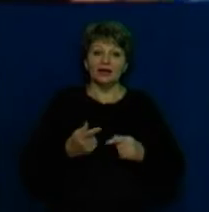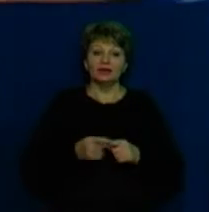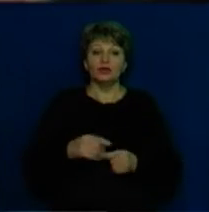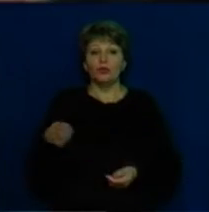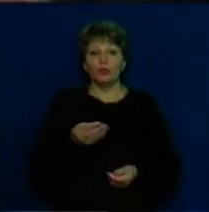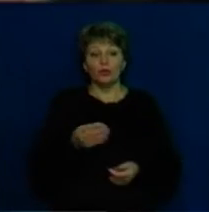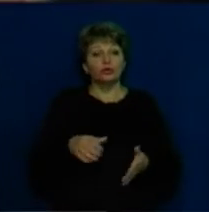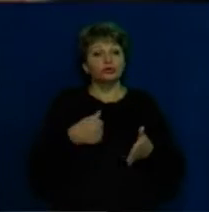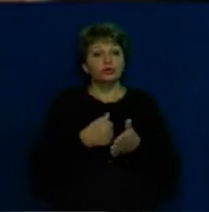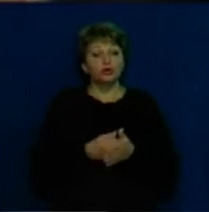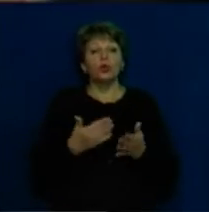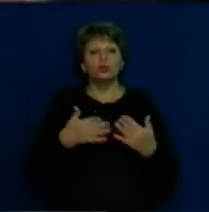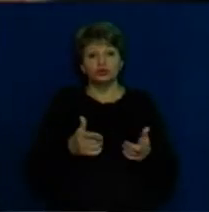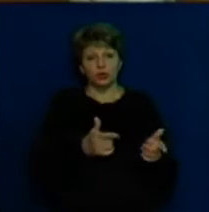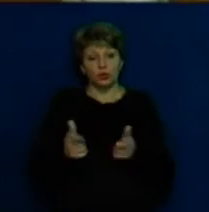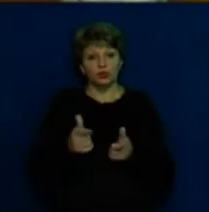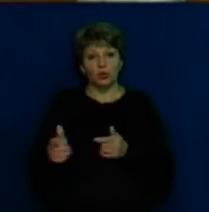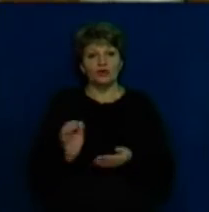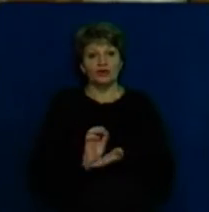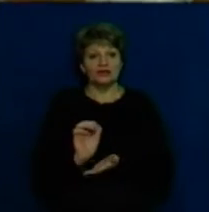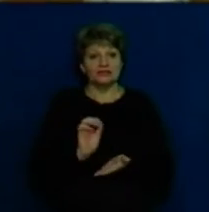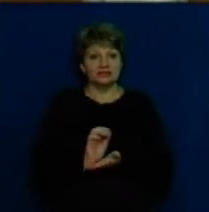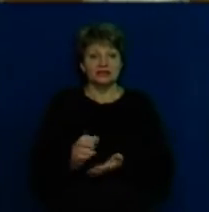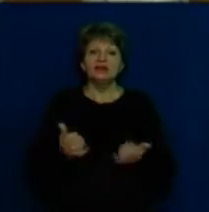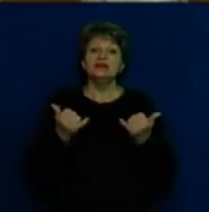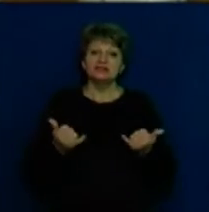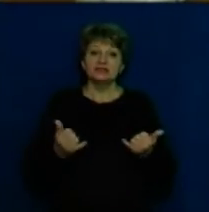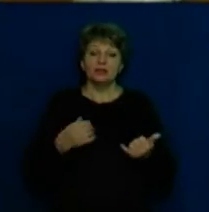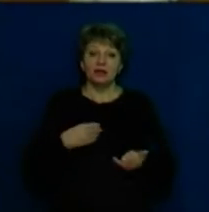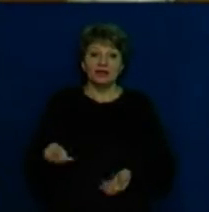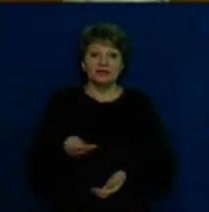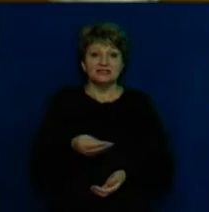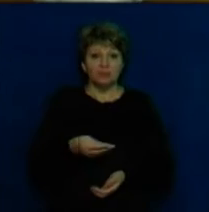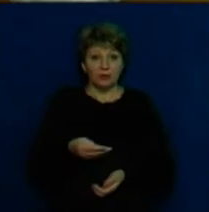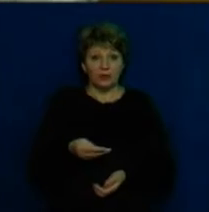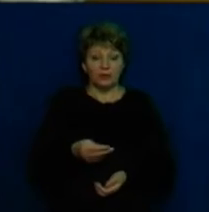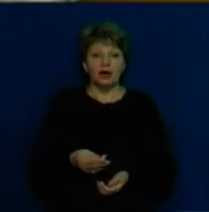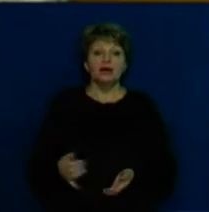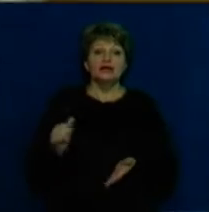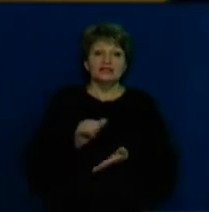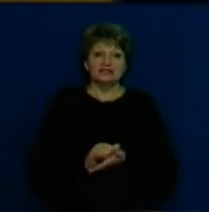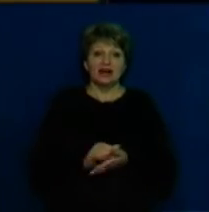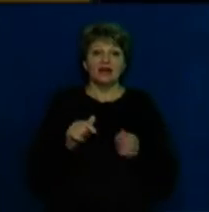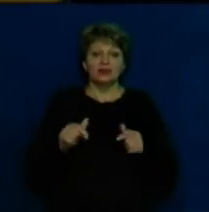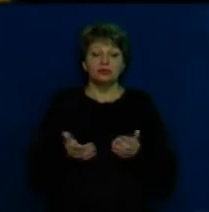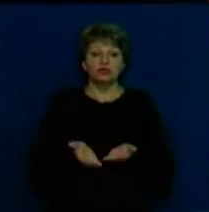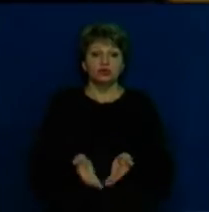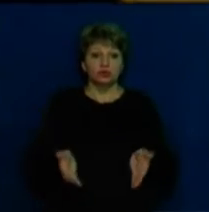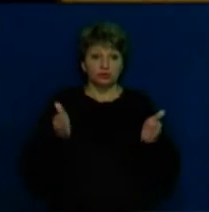борошна до опакування готових виробів. Насіваємо тут борошно, тут ставляться чони, ваги, за якийсь